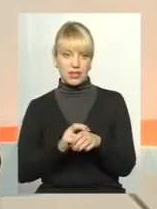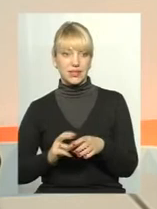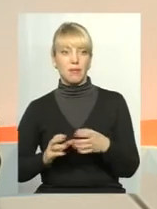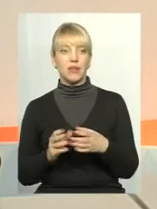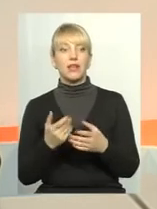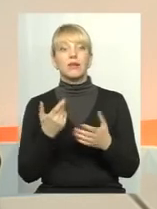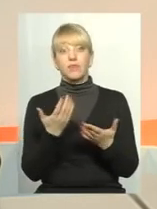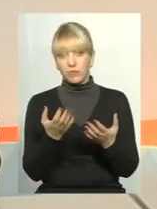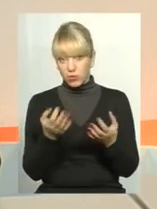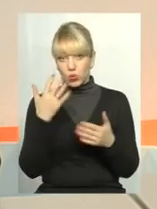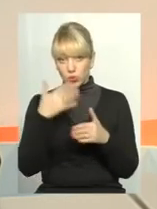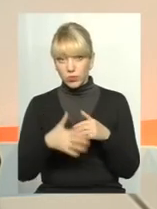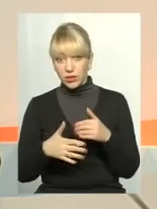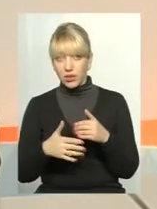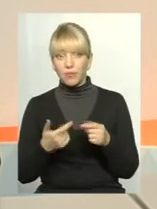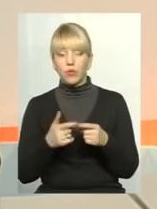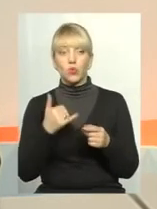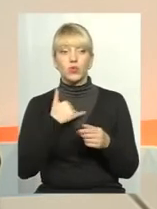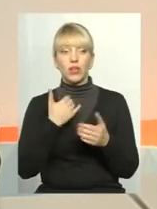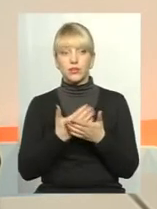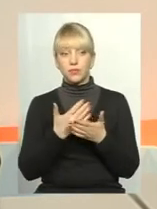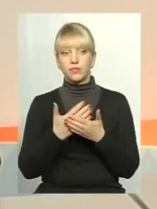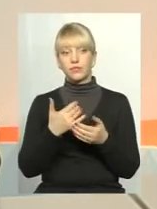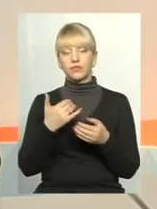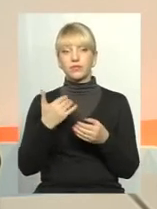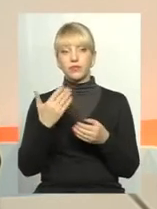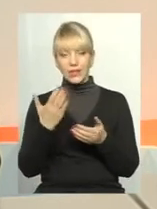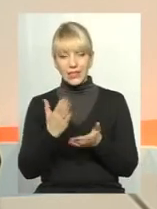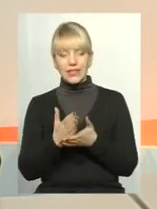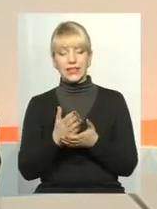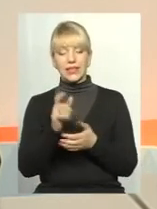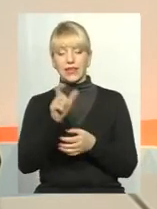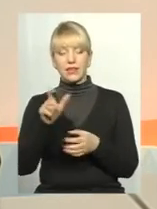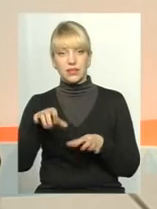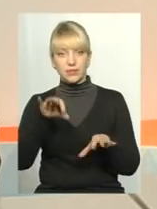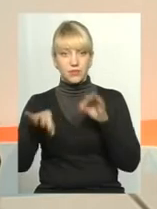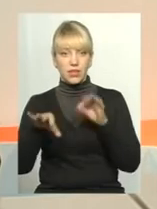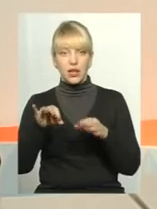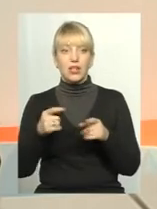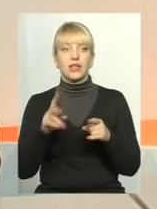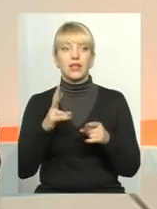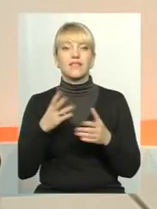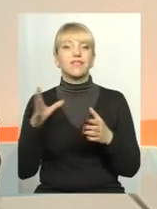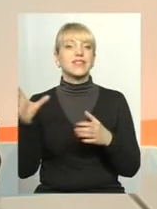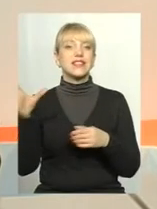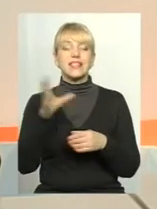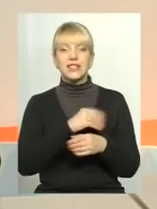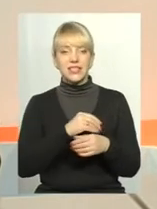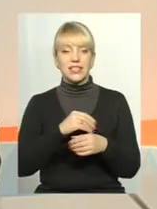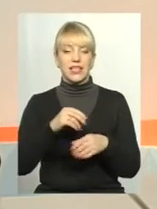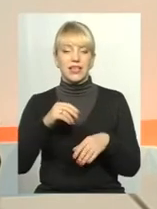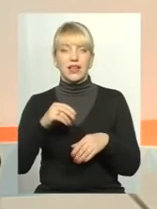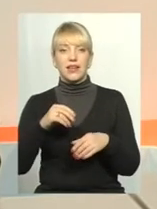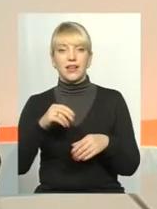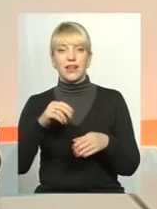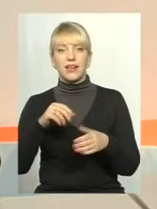принципі, в нас дефіцит кадрів також присутній, Так що, практично всі лікарі, і дільничні